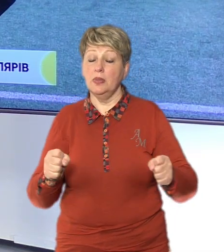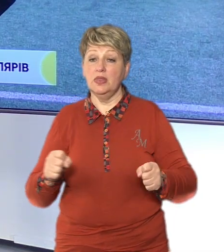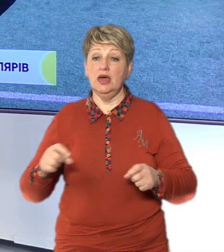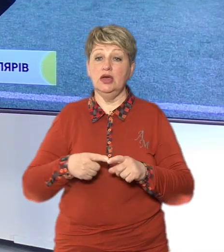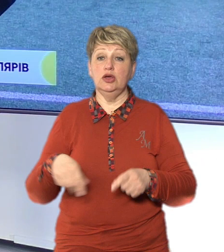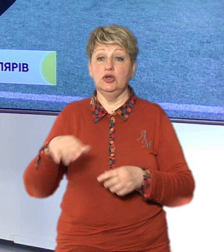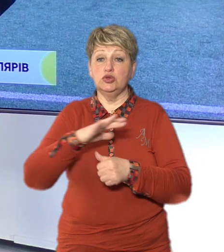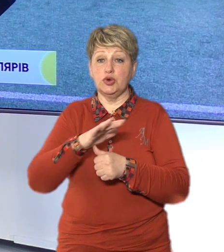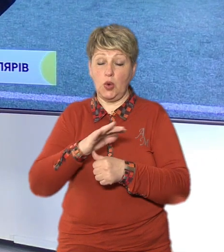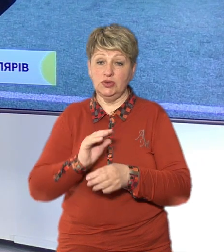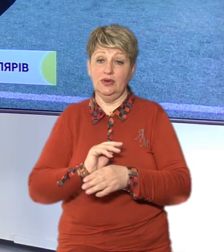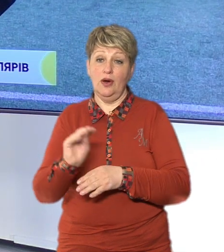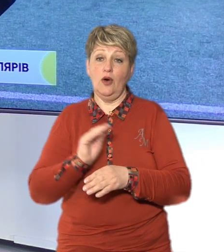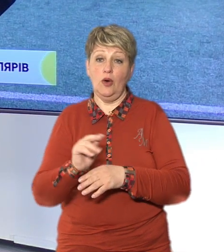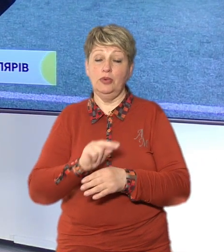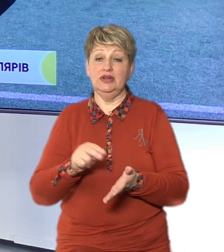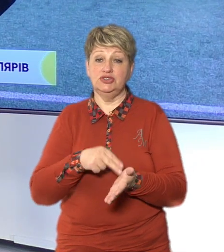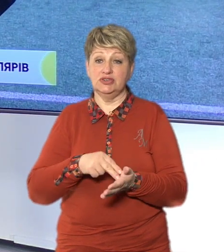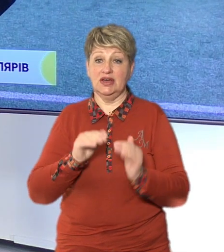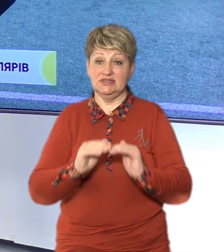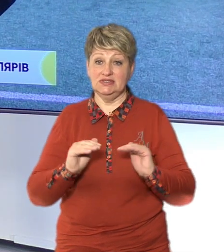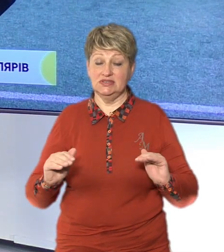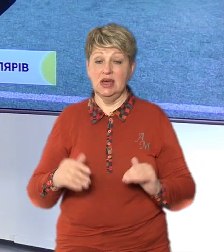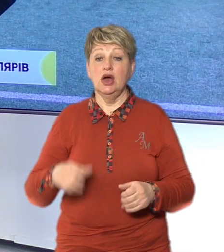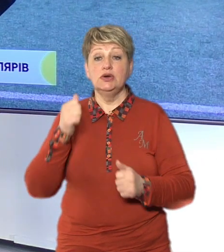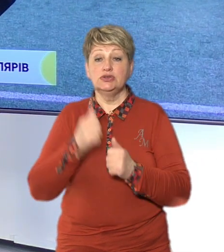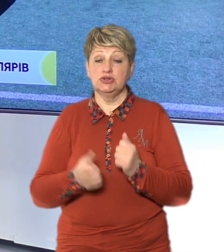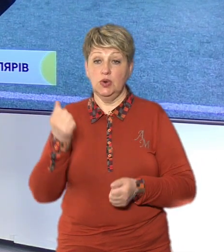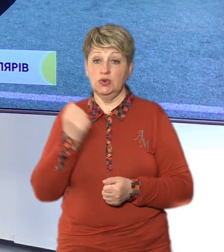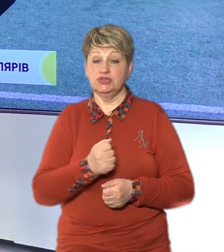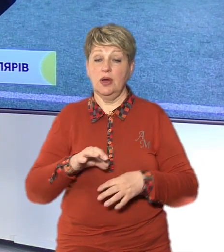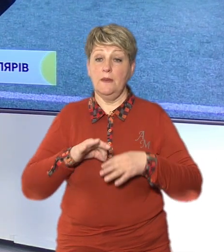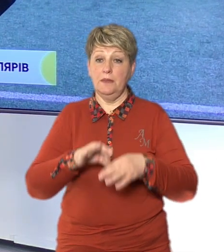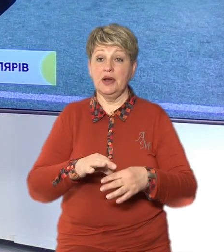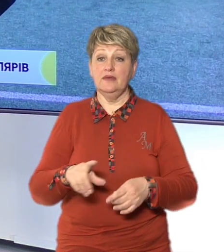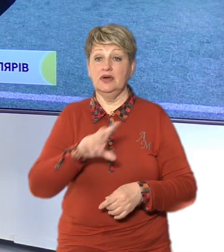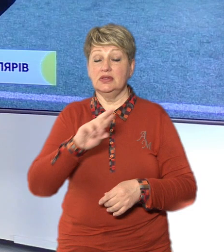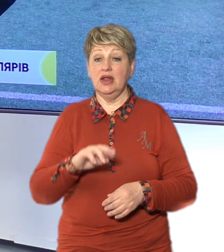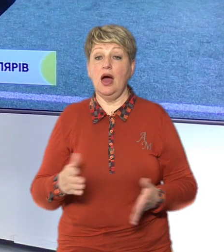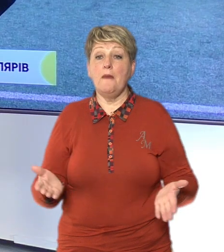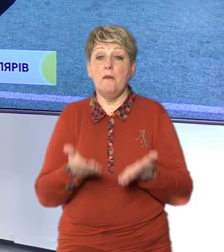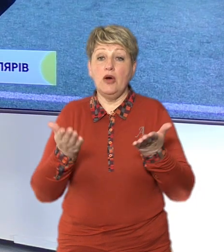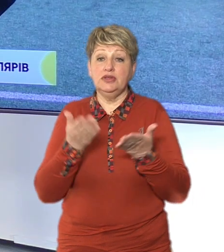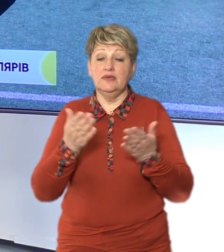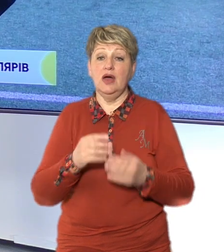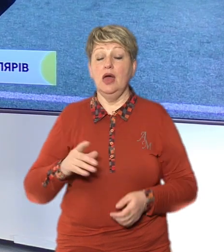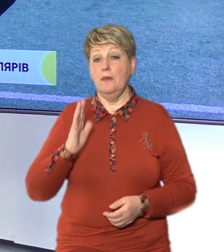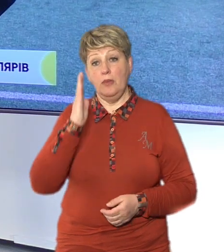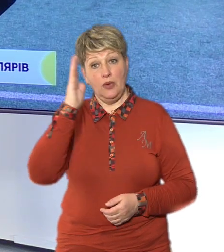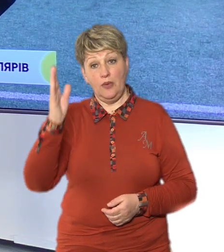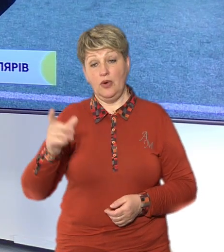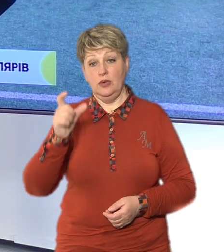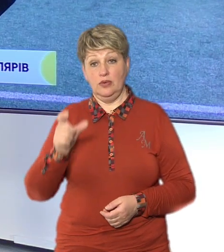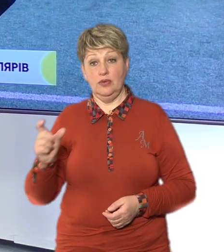черкаських школярів Такі інструктажі проводять щотижня для патріотичного виховання та мотивації майбутніх випускників вступати до військових